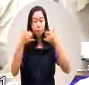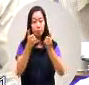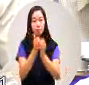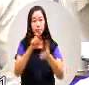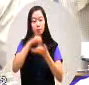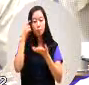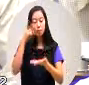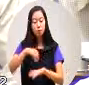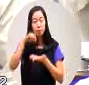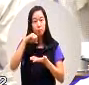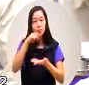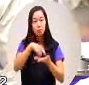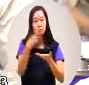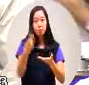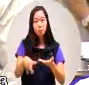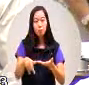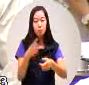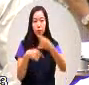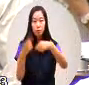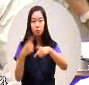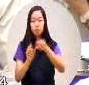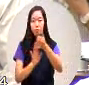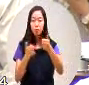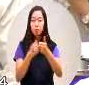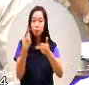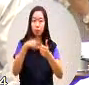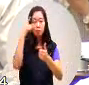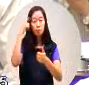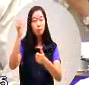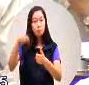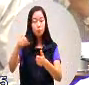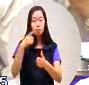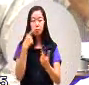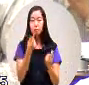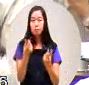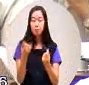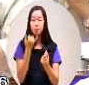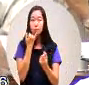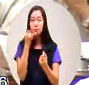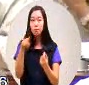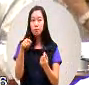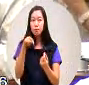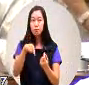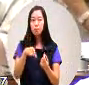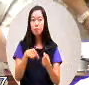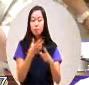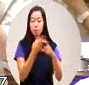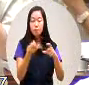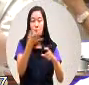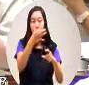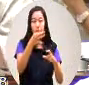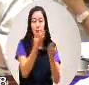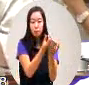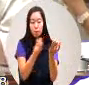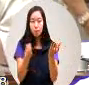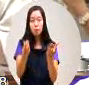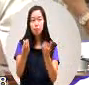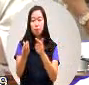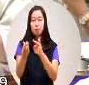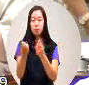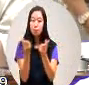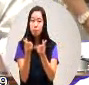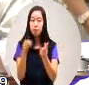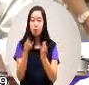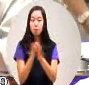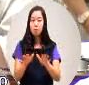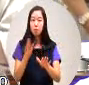行提案那提案呢再经过委员会委员会同意之后我们才可以将这笔经费拨用到比如说